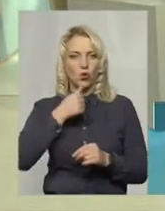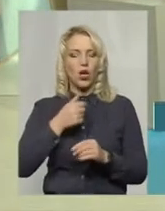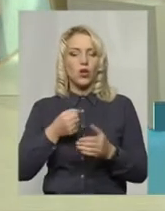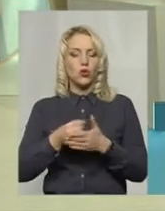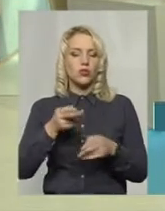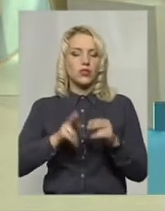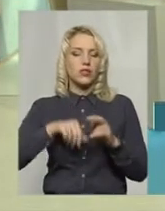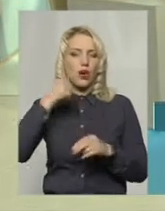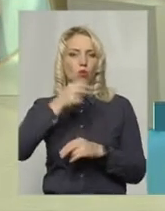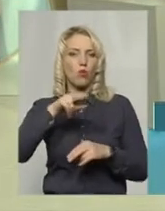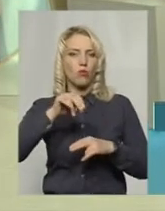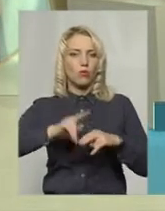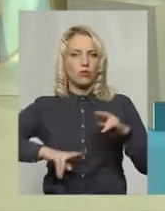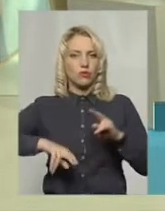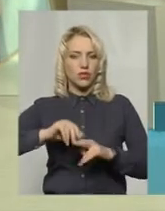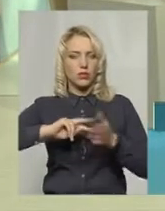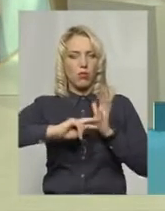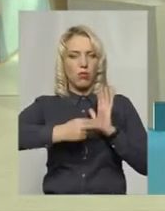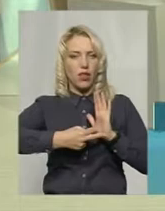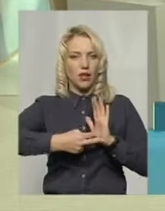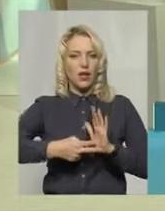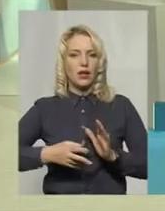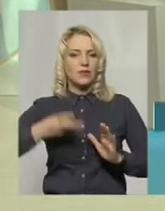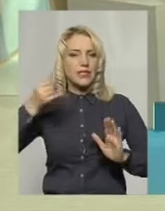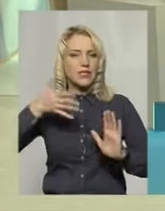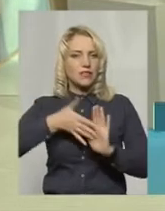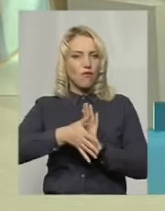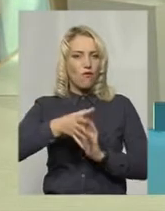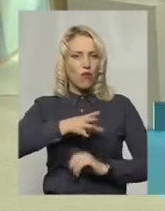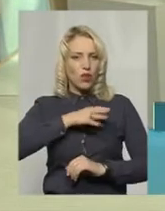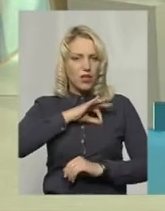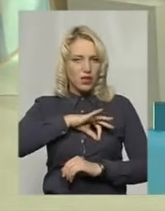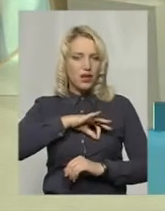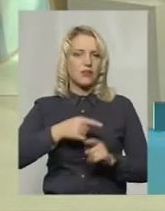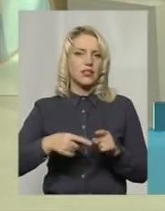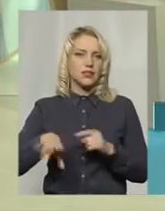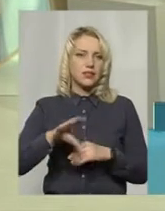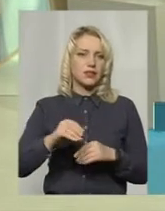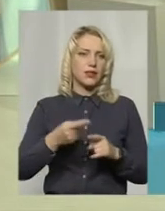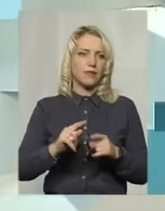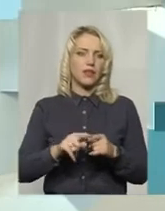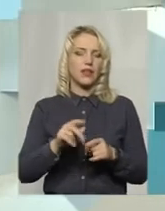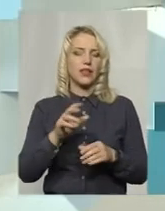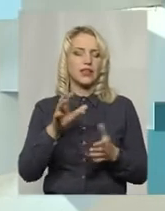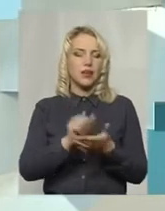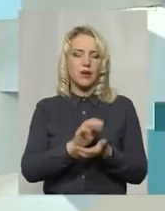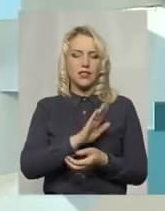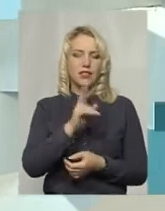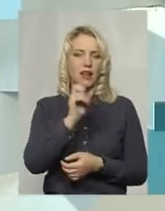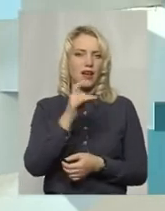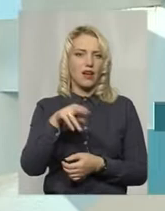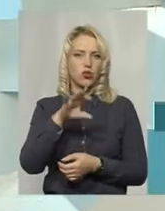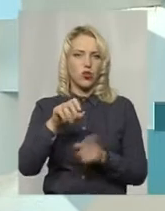власне, по будівництву план засвоєння, бо цим займаються особливо не кардіодиспансер, заримається, все ж таки